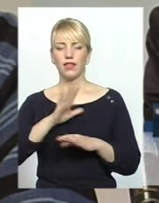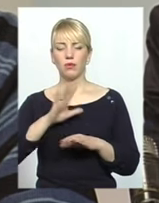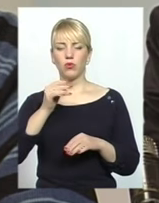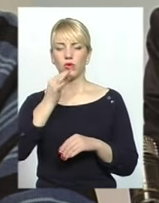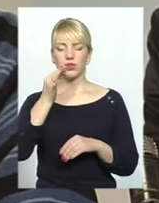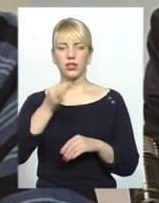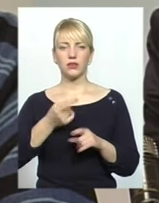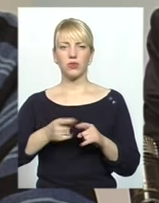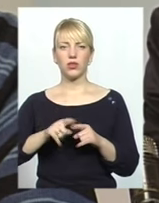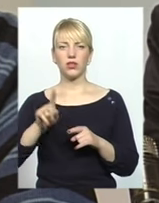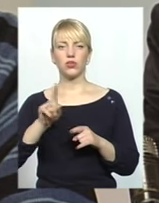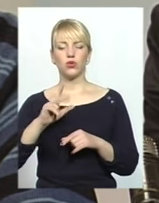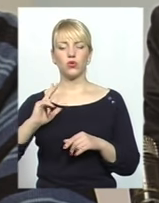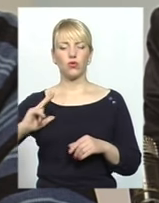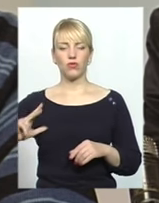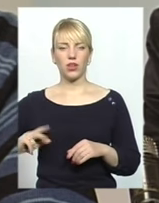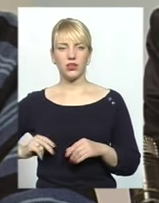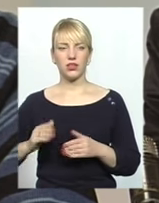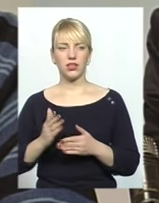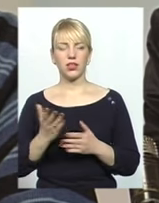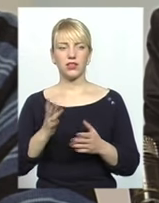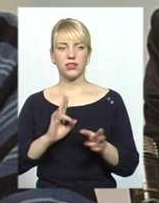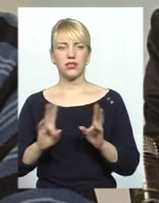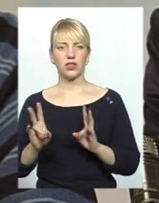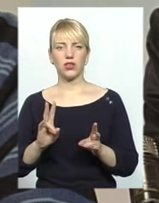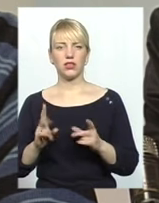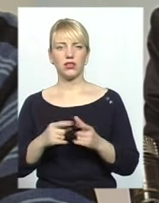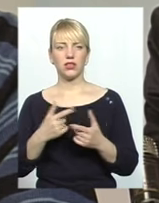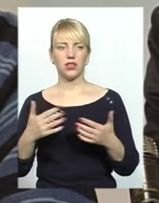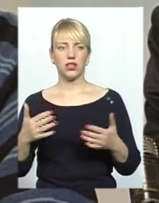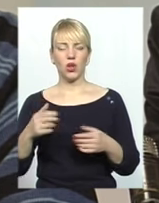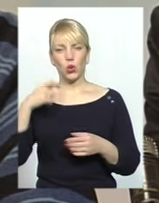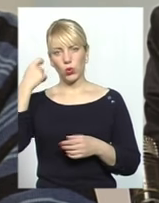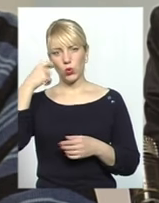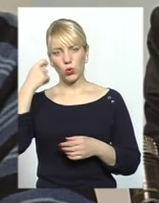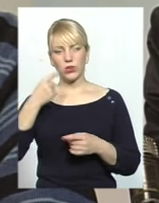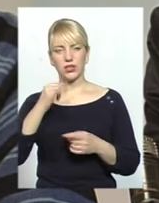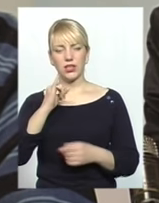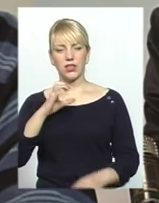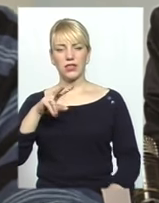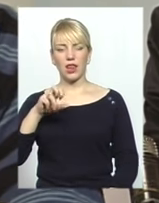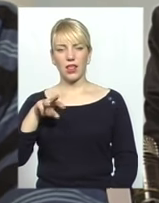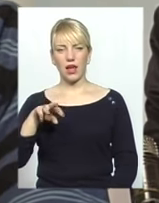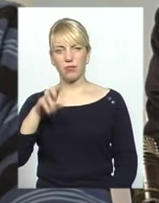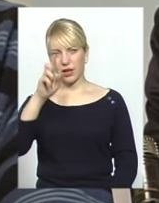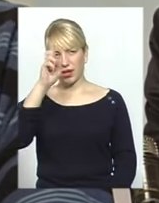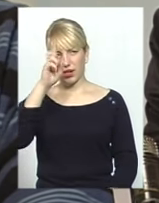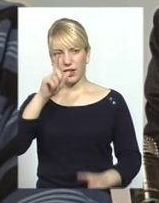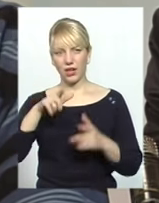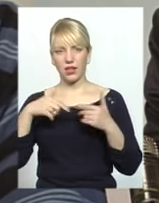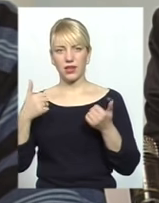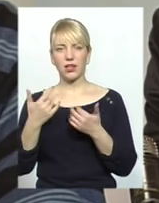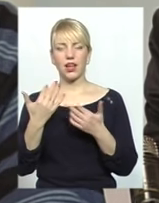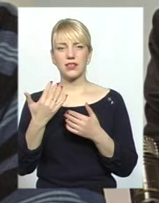що в Франції є якісь терористи і так далі. Турція – ісламська країна. А скільки українців